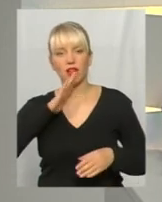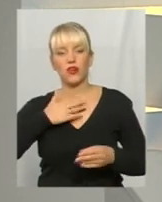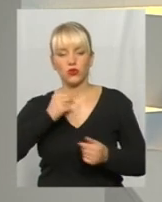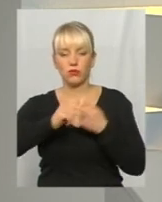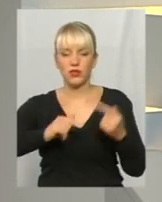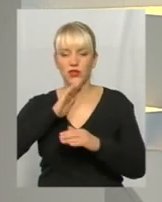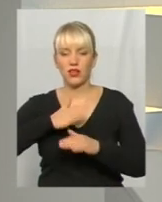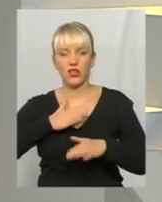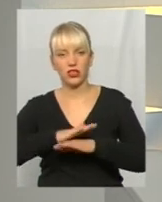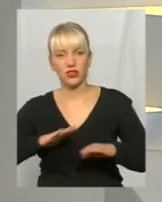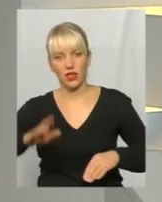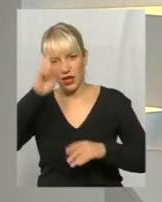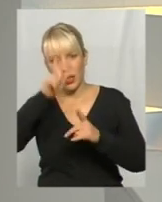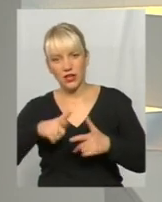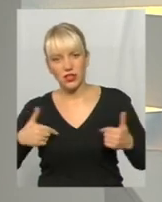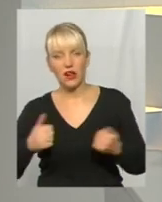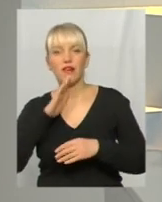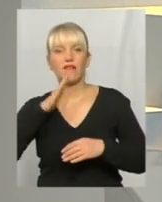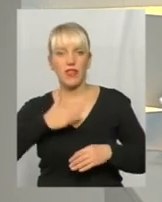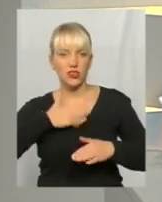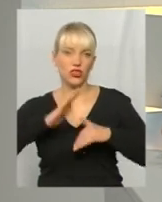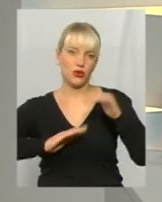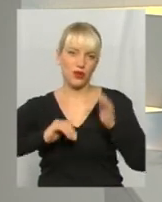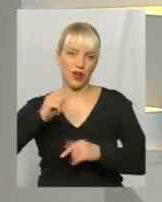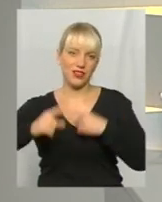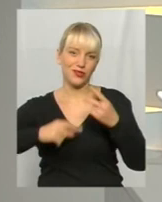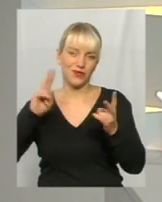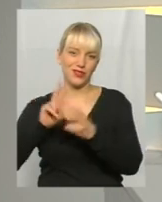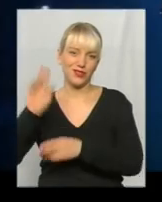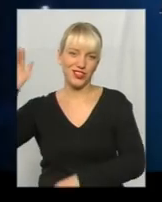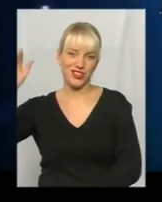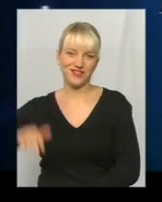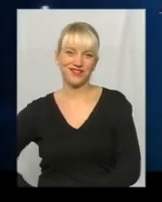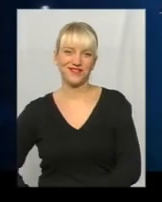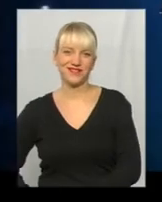дітей, нашої країни в наших руках. До наступних зустрічей на каналі Поділля Центр.